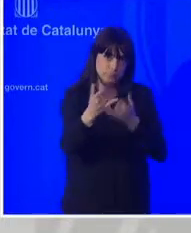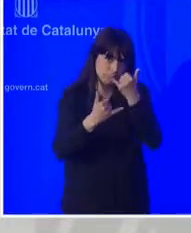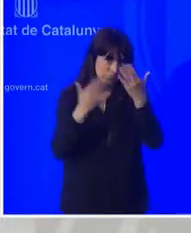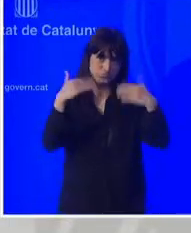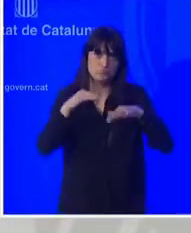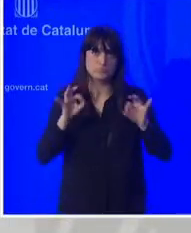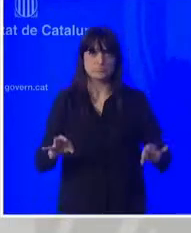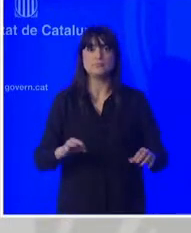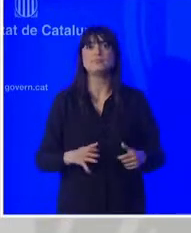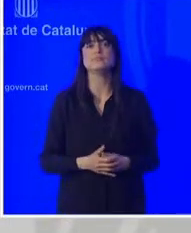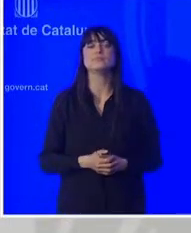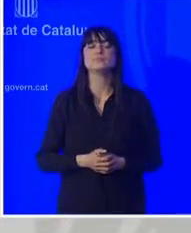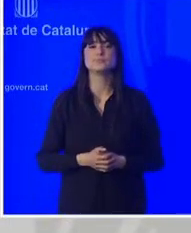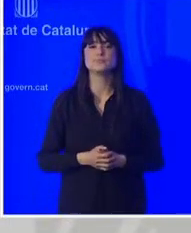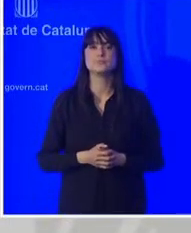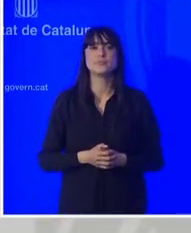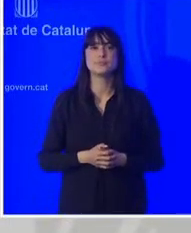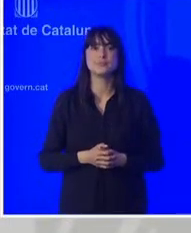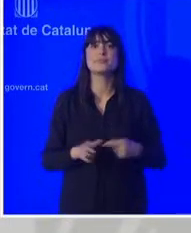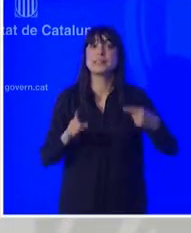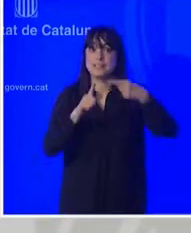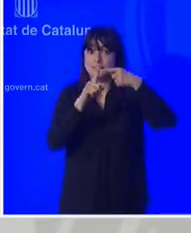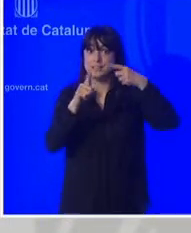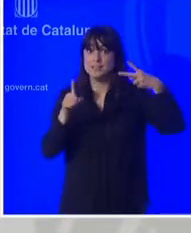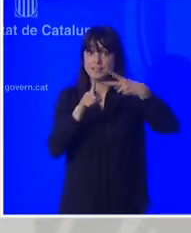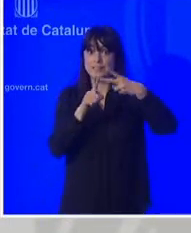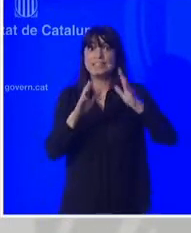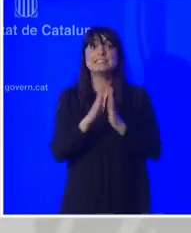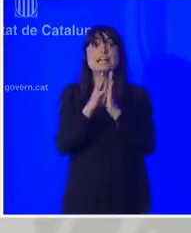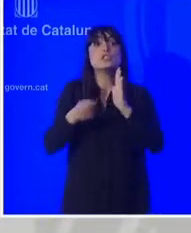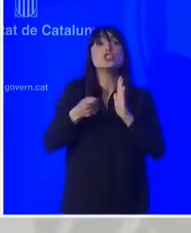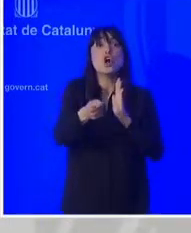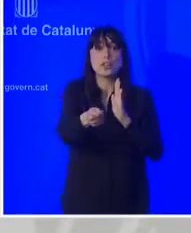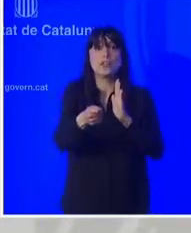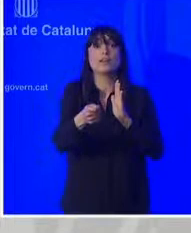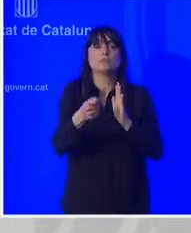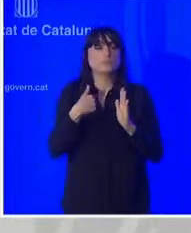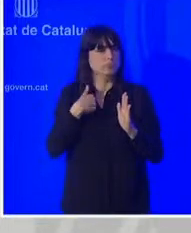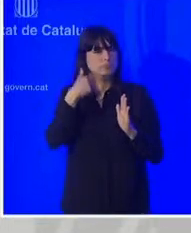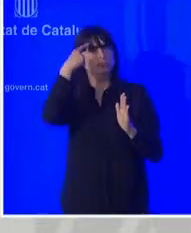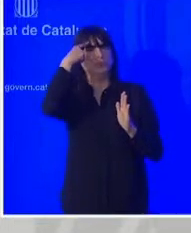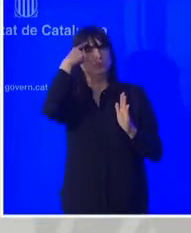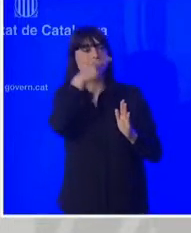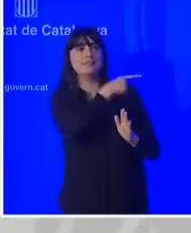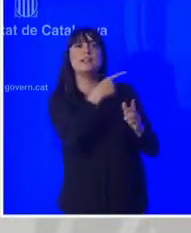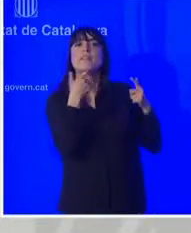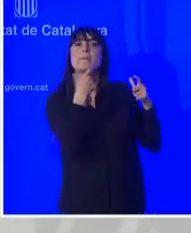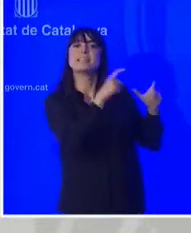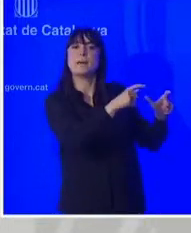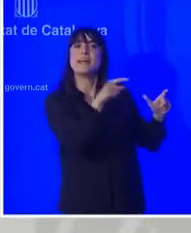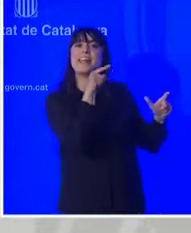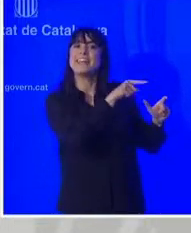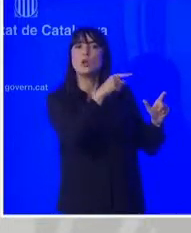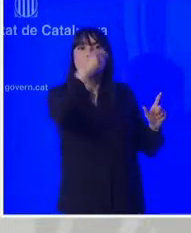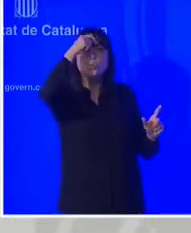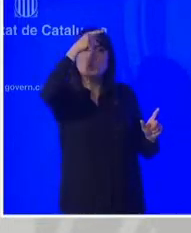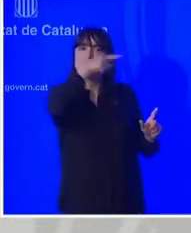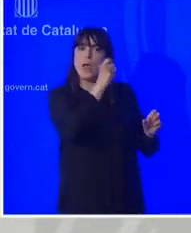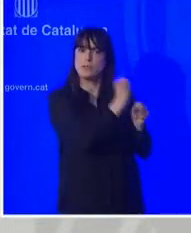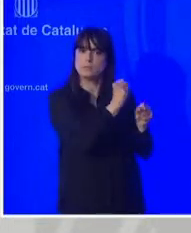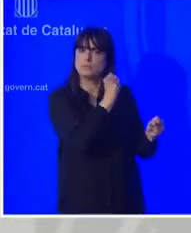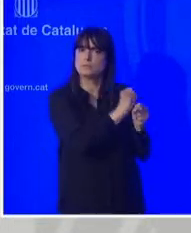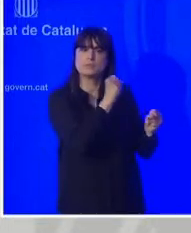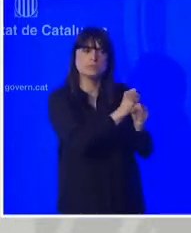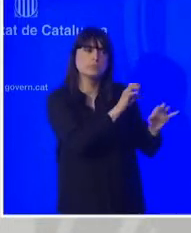pandèmia igualment pel que fa a Sant Jordi doncs això em consta que hi estan treballant des del Departament de Cultura